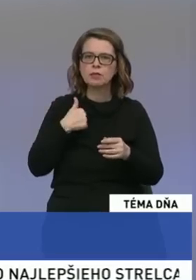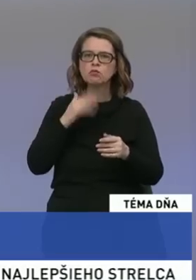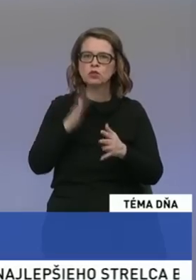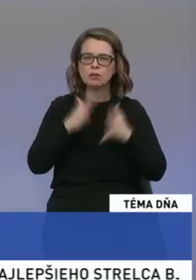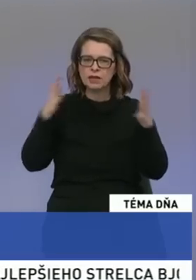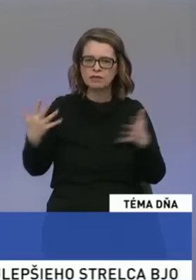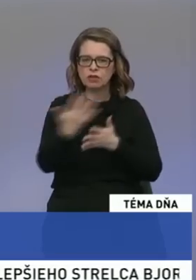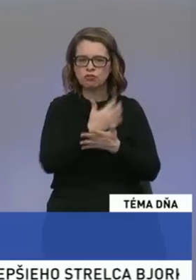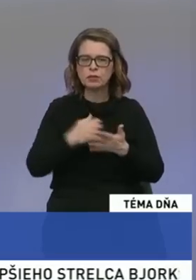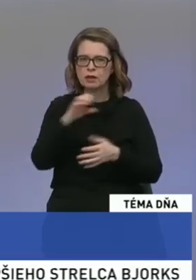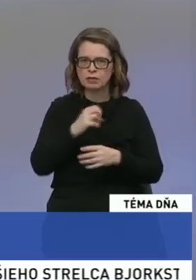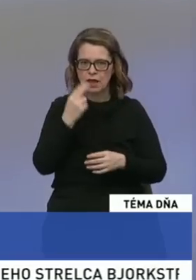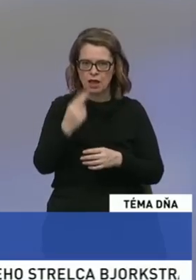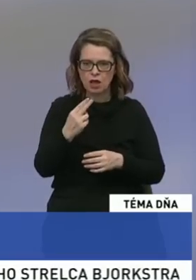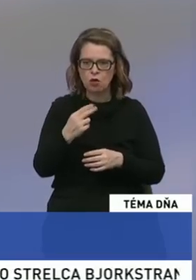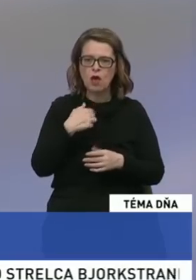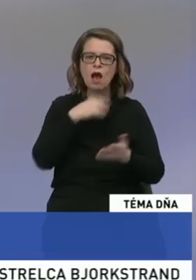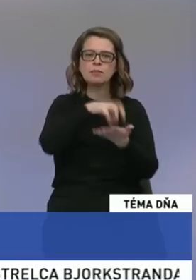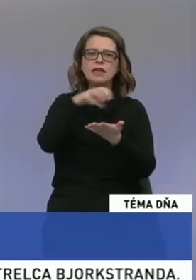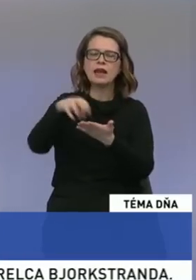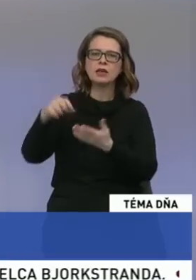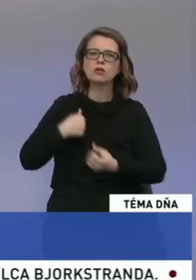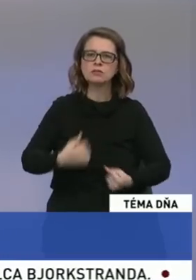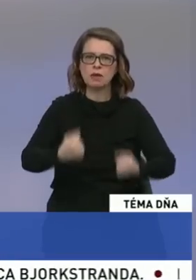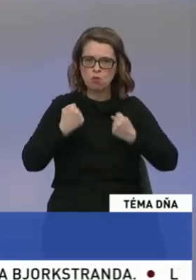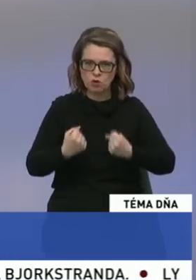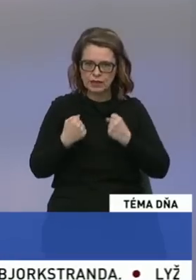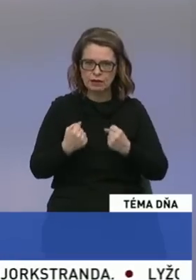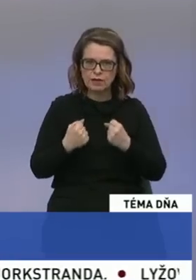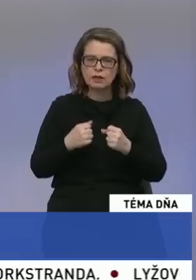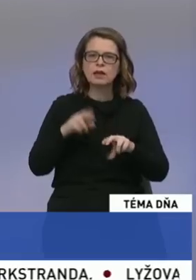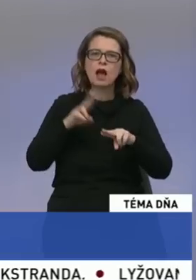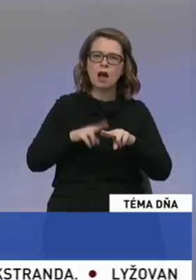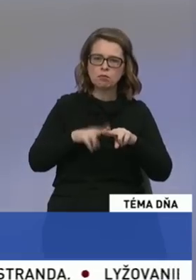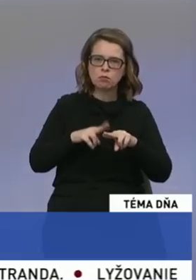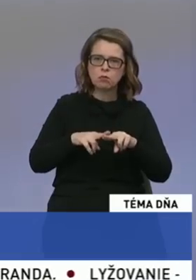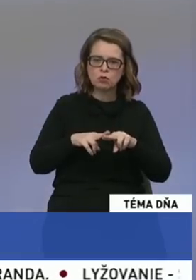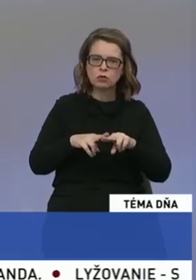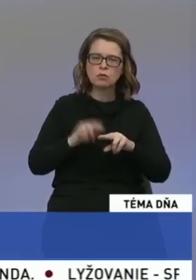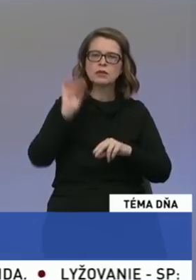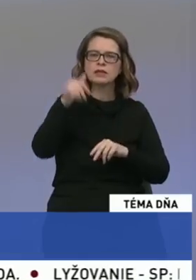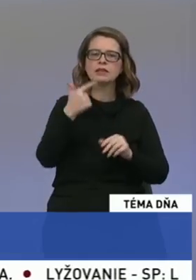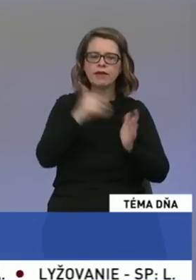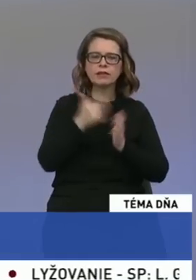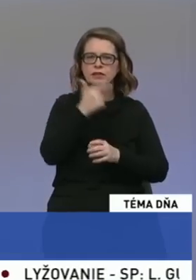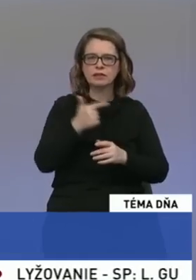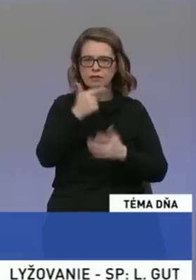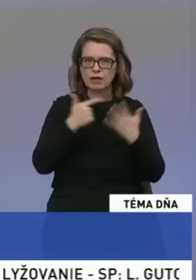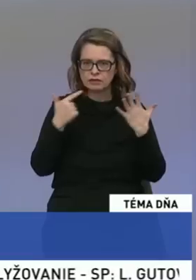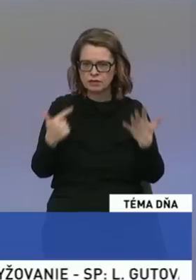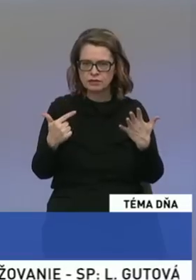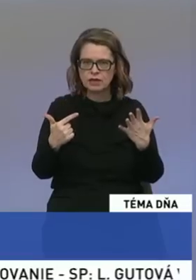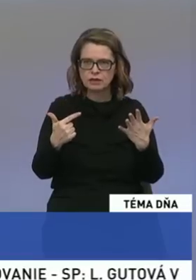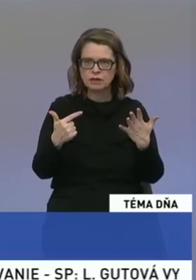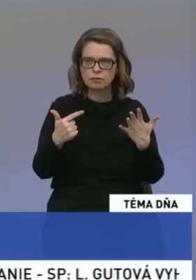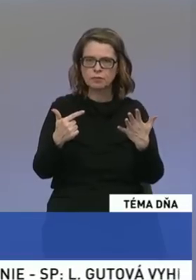z Európskej únie na to, aby sme svoje regióny posilnili. A potom v 2027 roku už to bude pohľad, že budeme